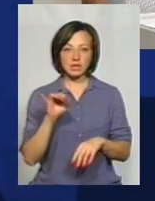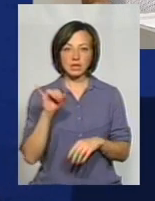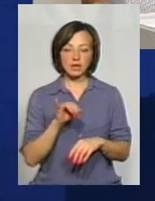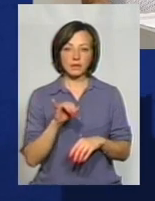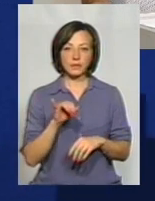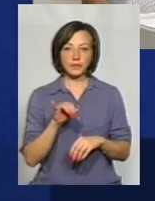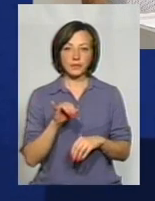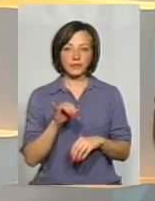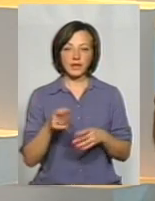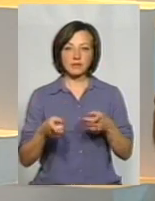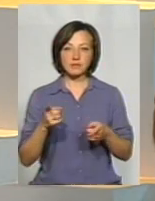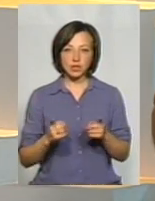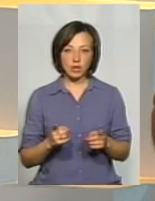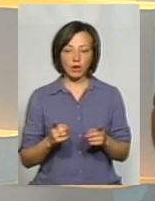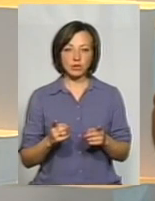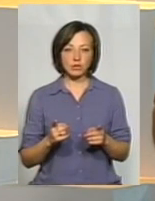І, звичайно,